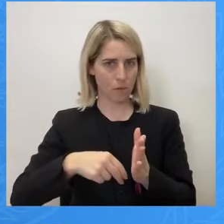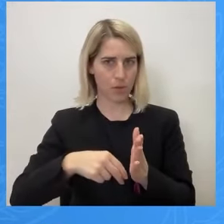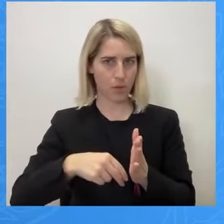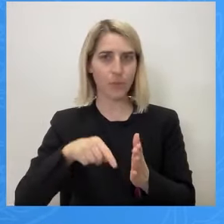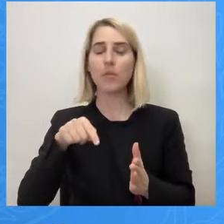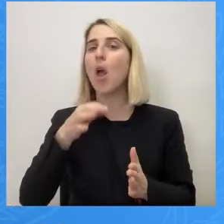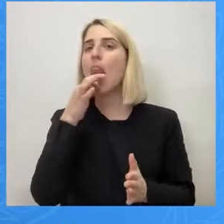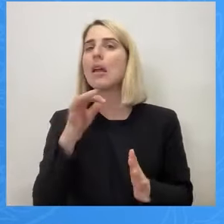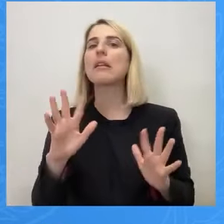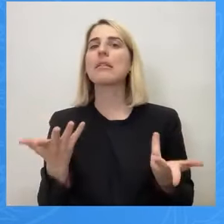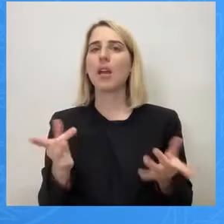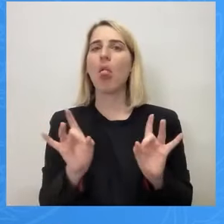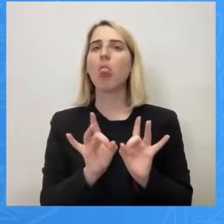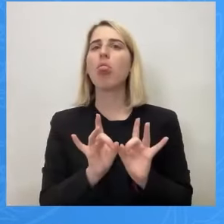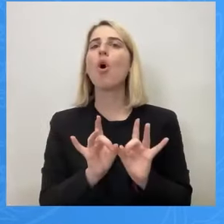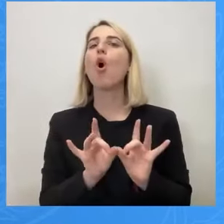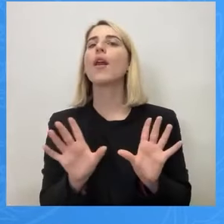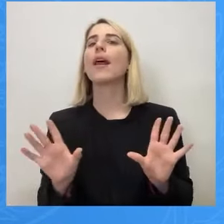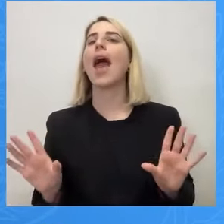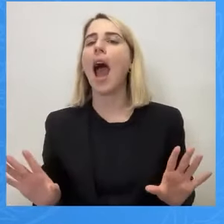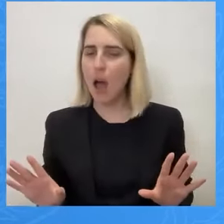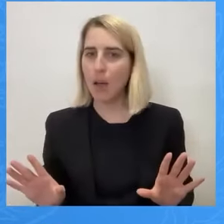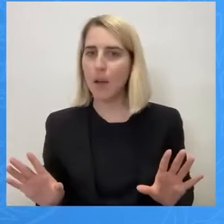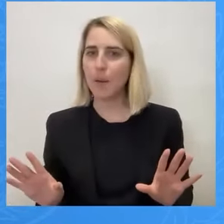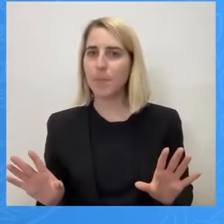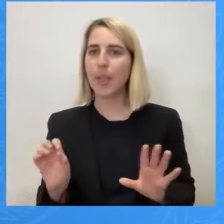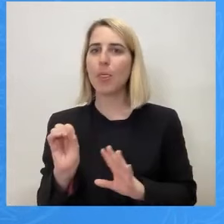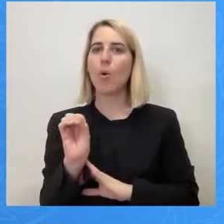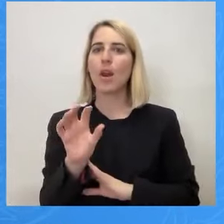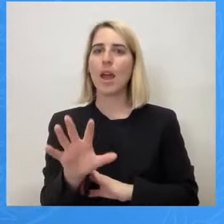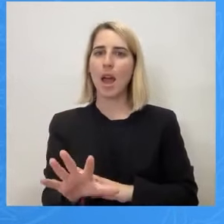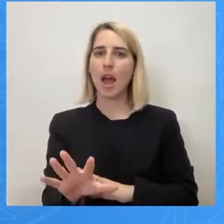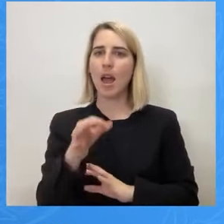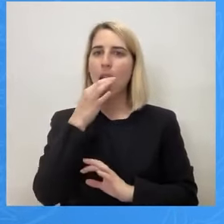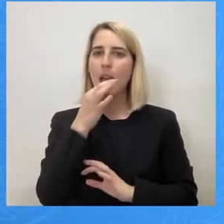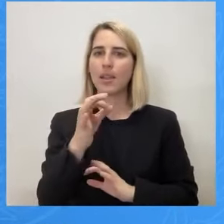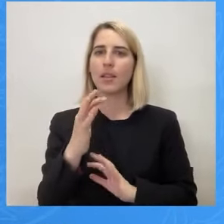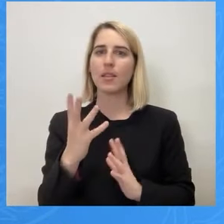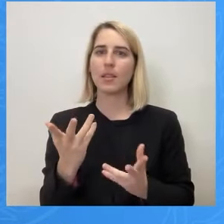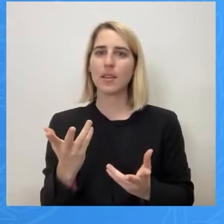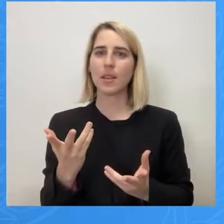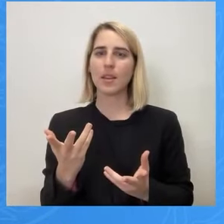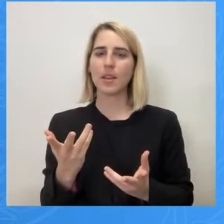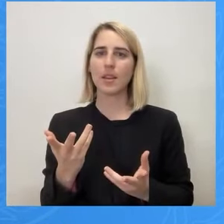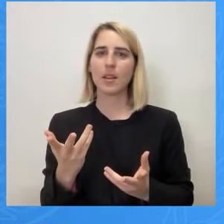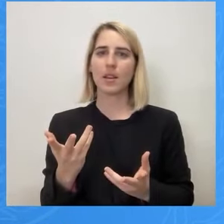ότι είναι δωρεά. Επειδή αναφέρεται ότι είναι δωρεά.